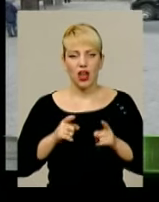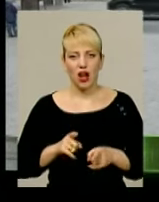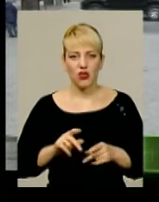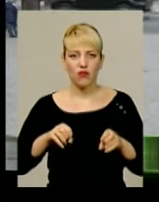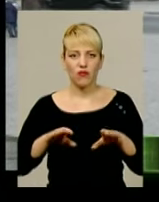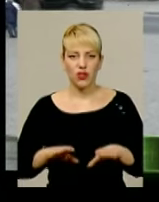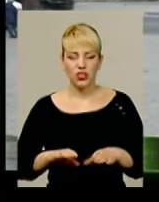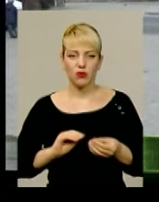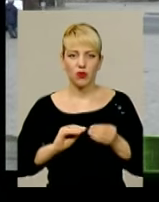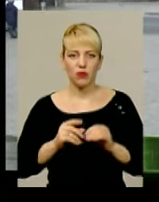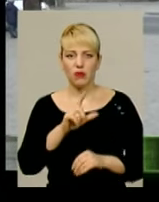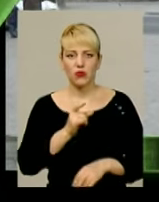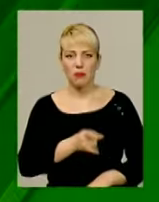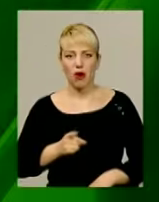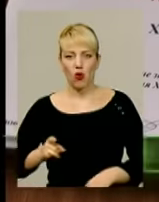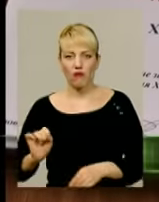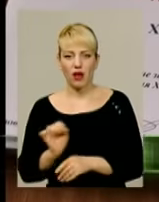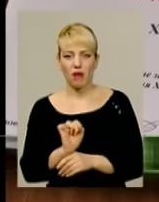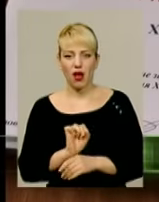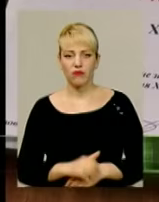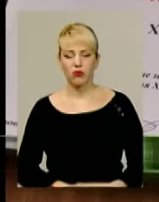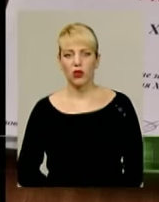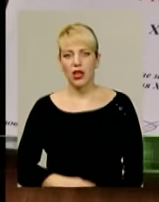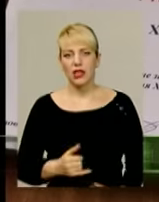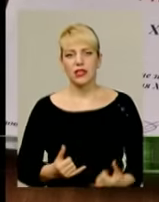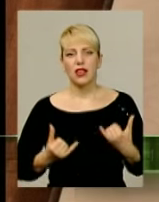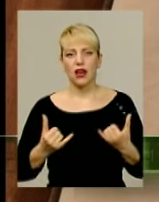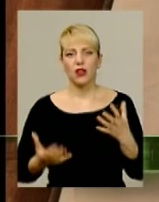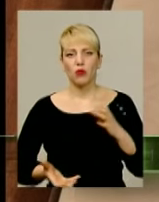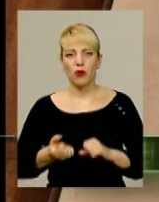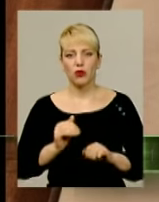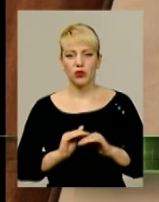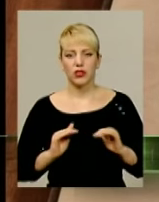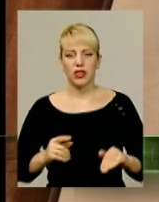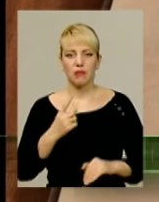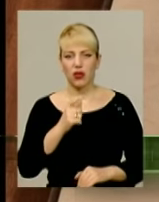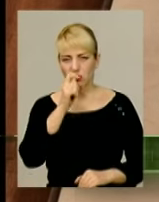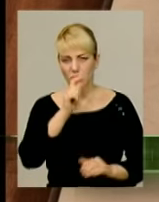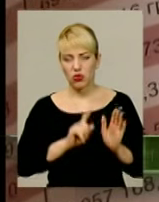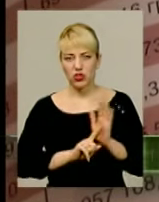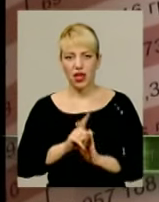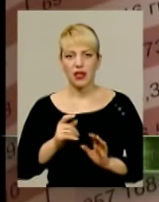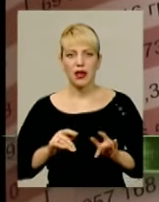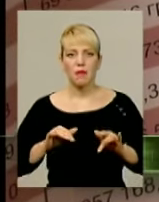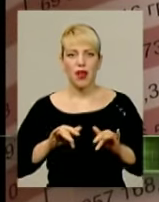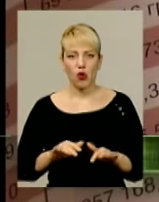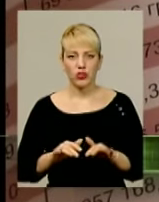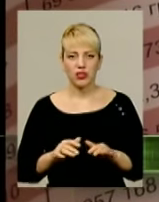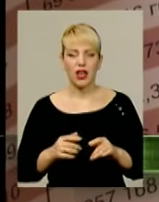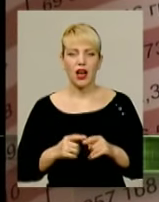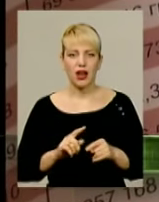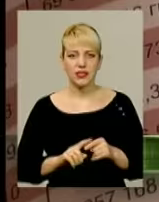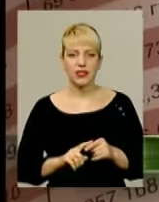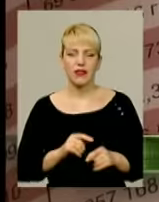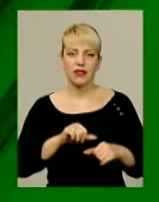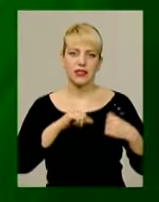проблему із парковками авто? Заради порятунку дітей з 1 квітня стартує чергова благодійна акція «Серце